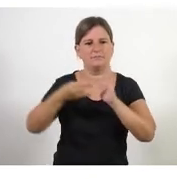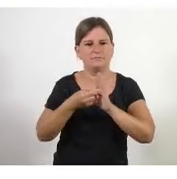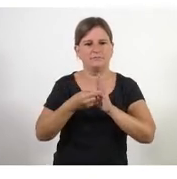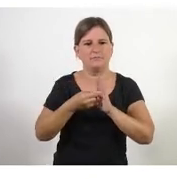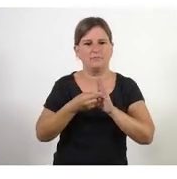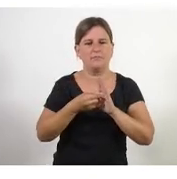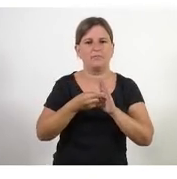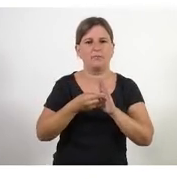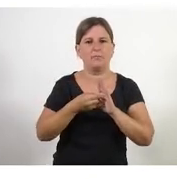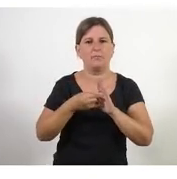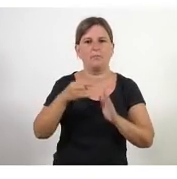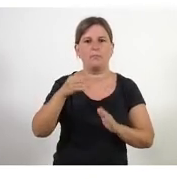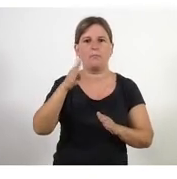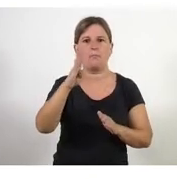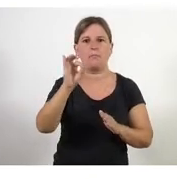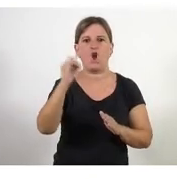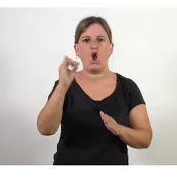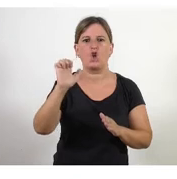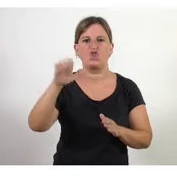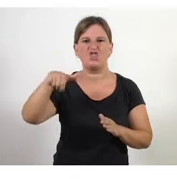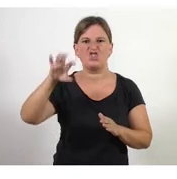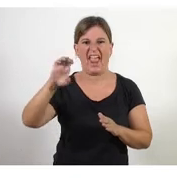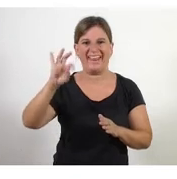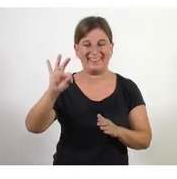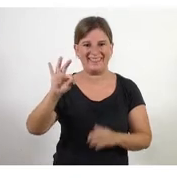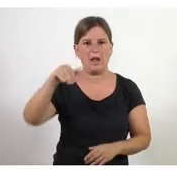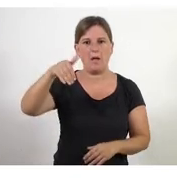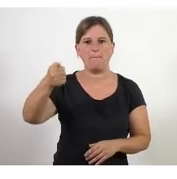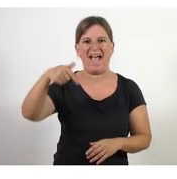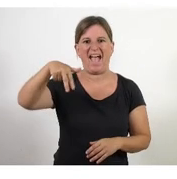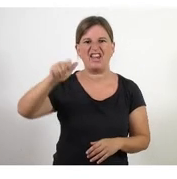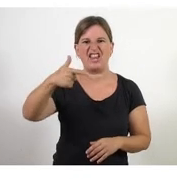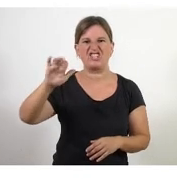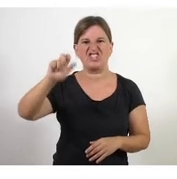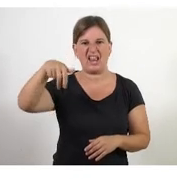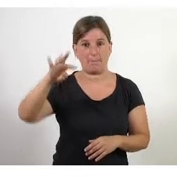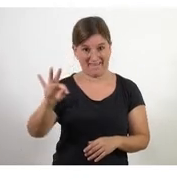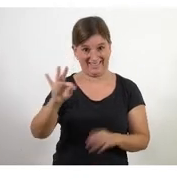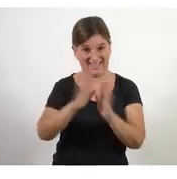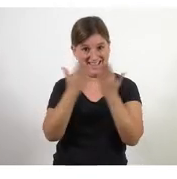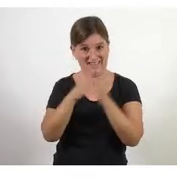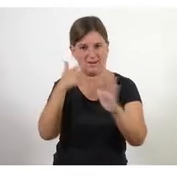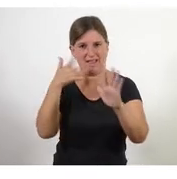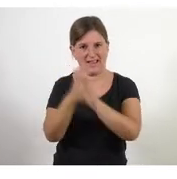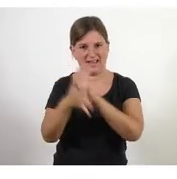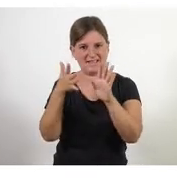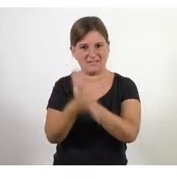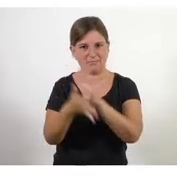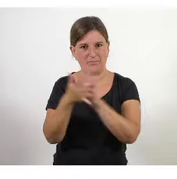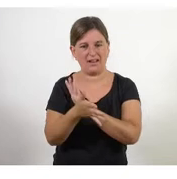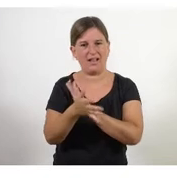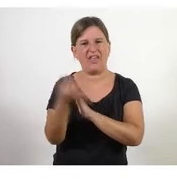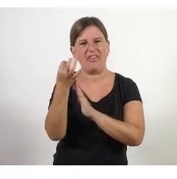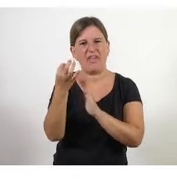el llibre del project management on defineix la gestió tradicional de projectes com l'aplicació coneixements habilitats tècniques